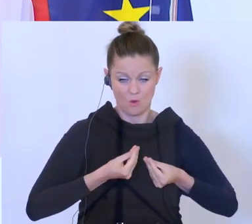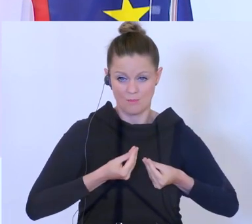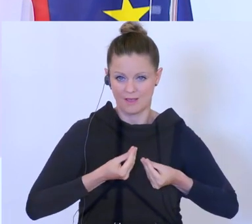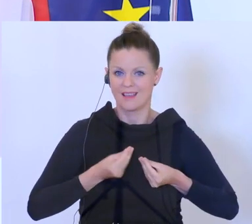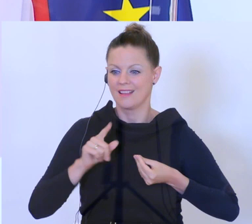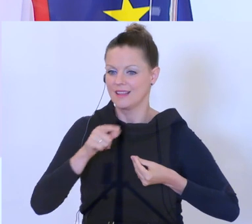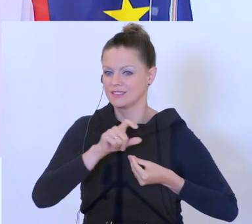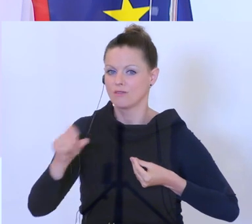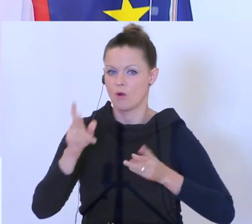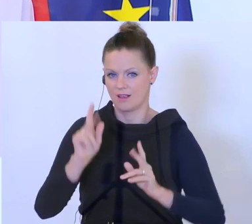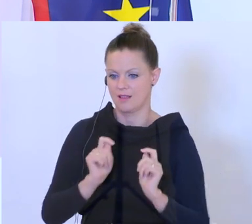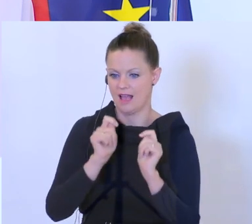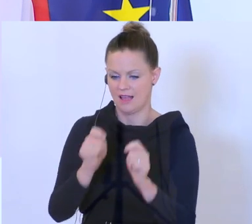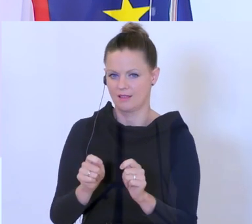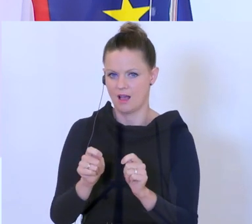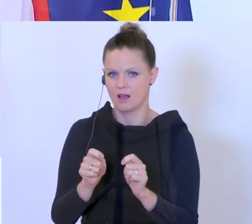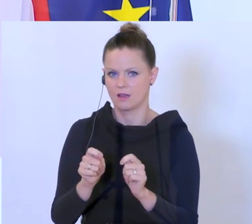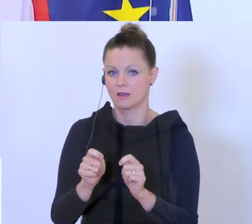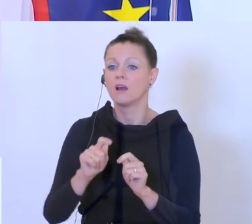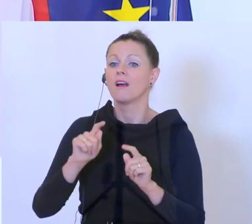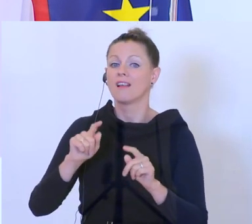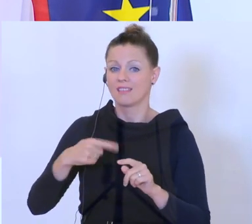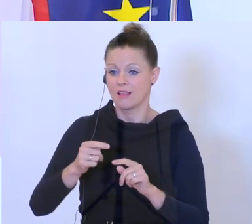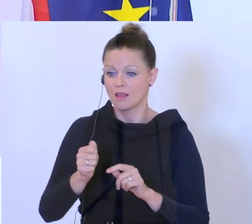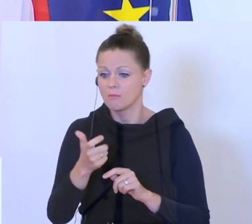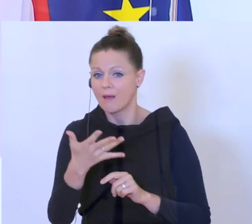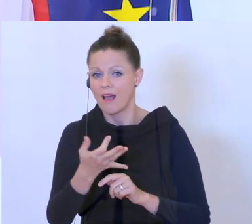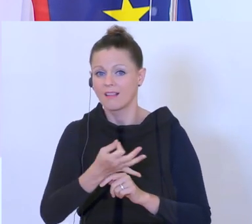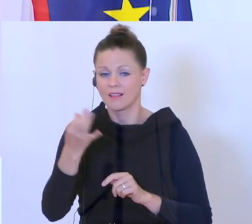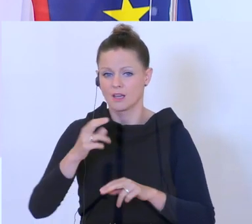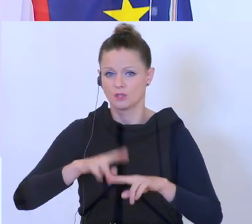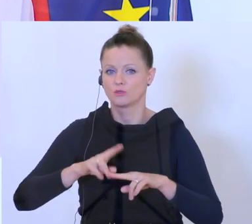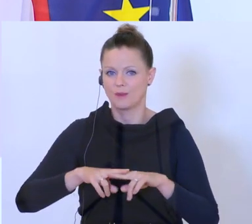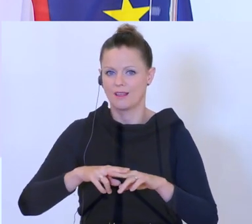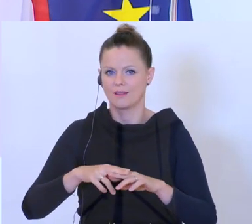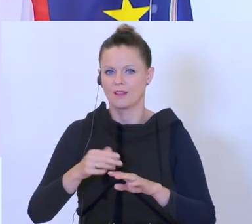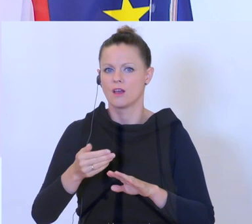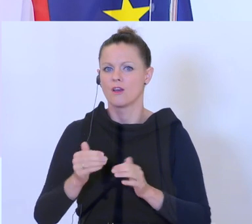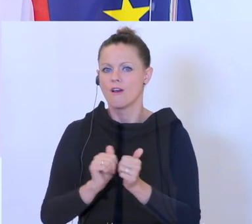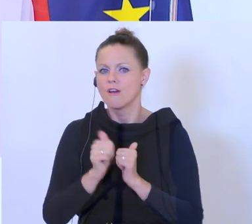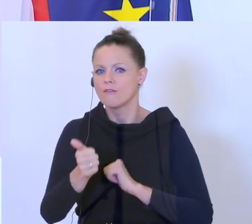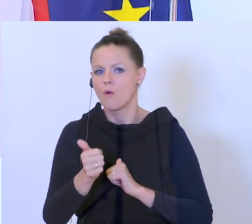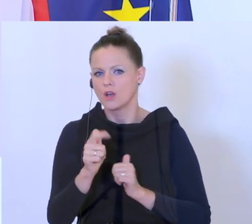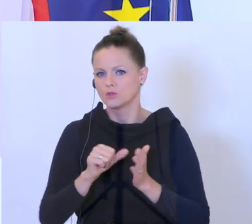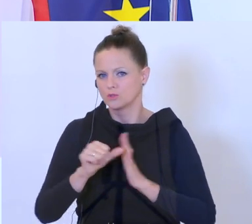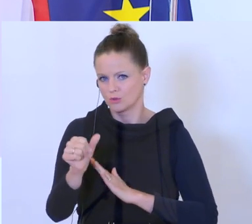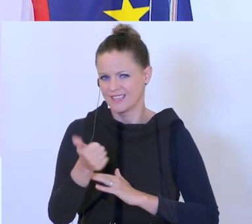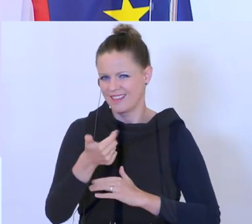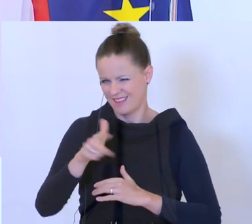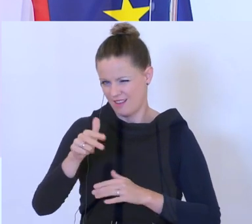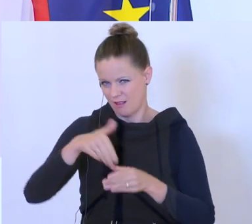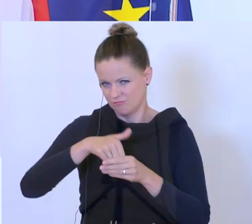weniger Werktage nach Beantragung soll bereits ein Vorschuss bis zu einem Drittel auch fließen können. Die